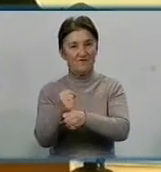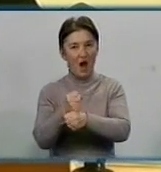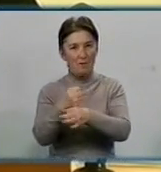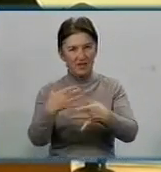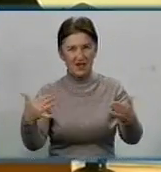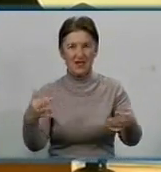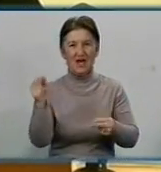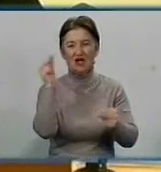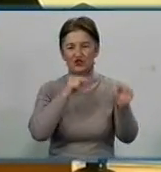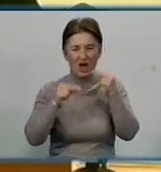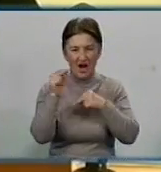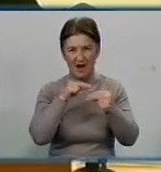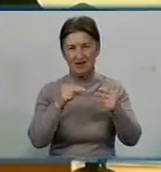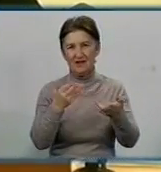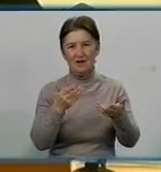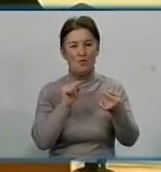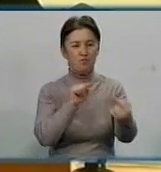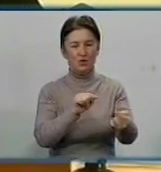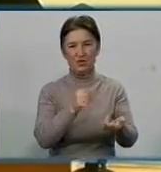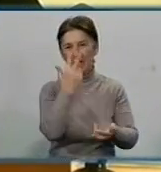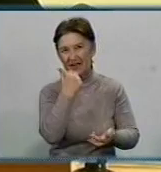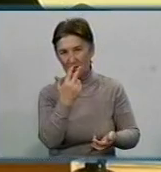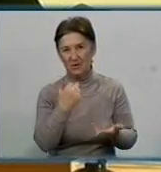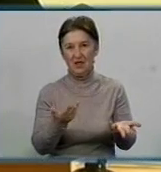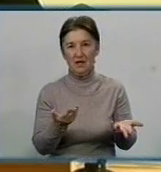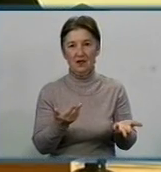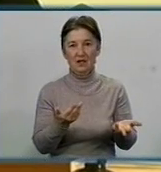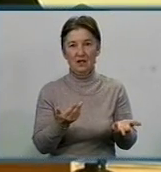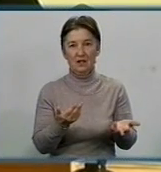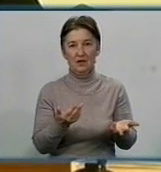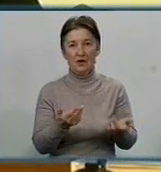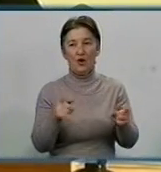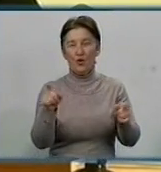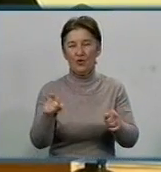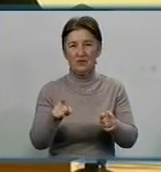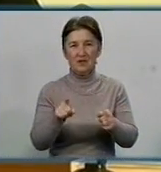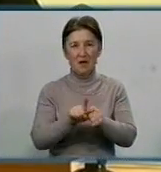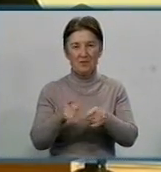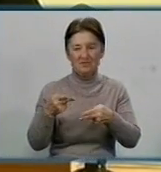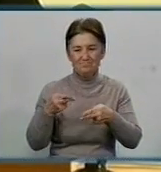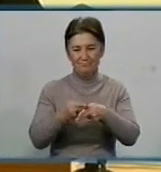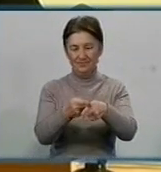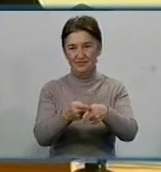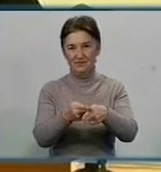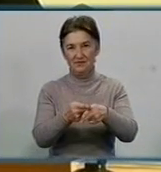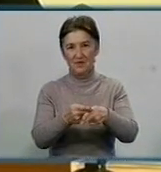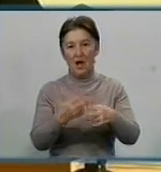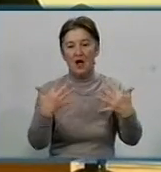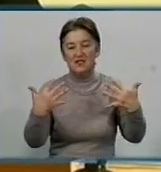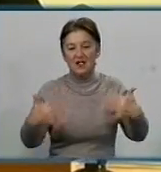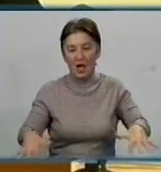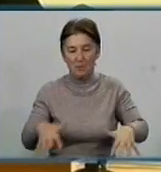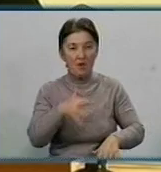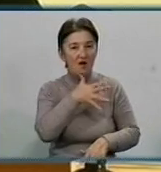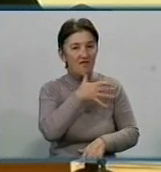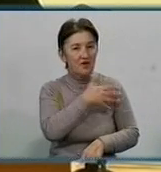чаї проти температури, проти застуди. Вони нівелюють перебіг хвороби і ми втрачаємо час.